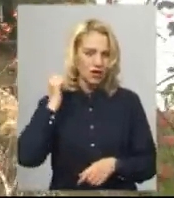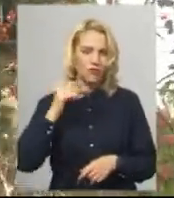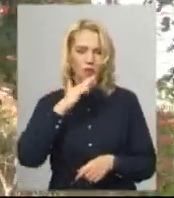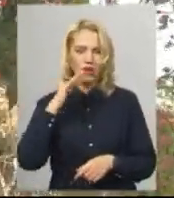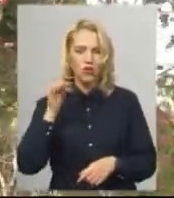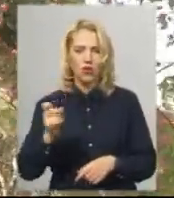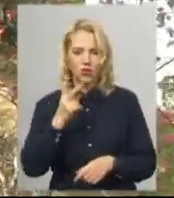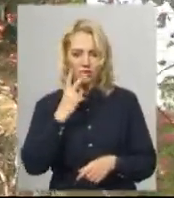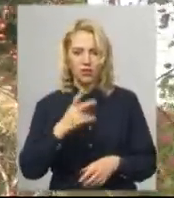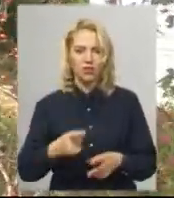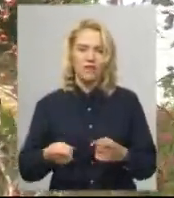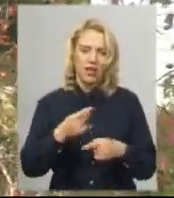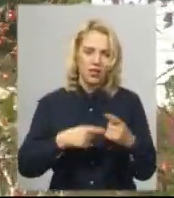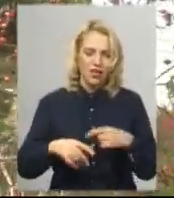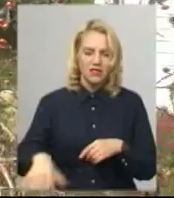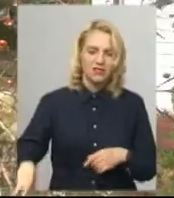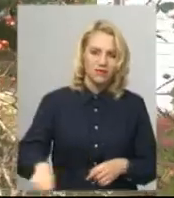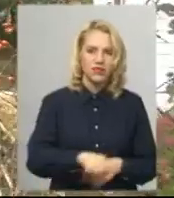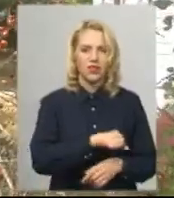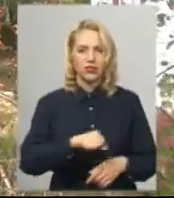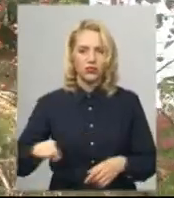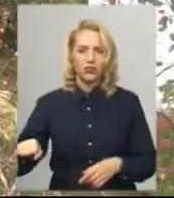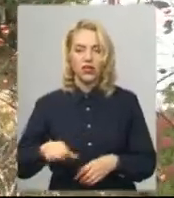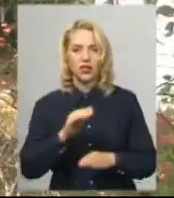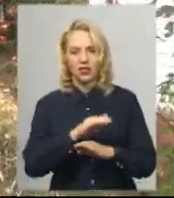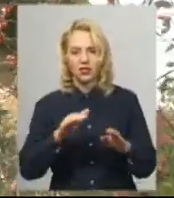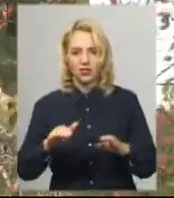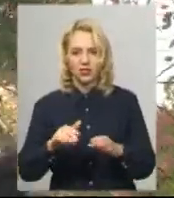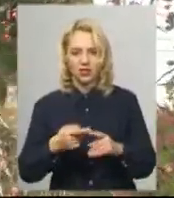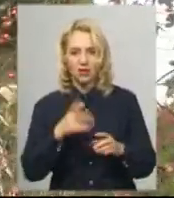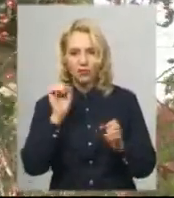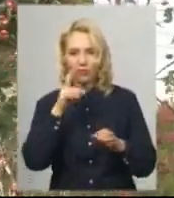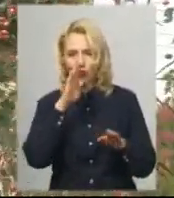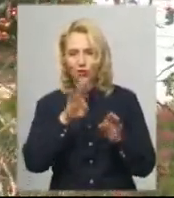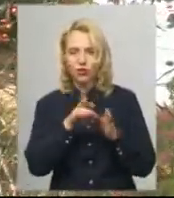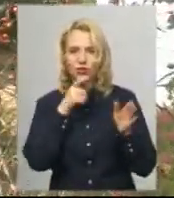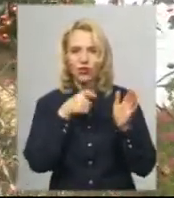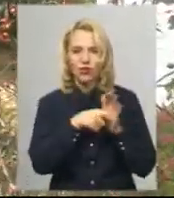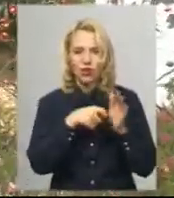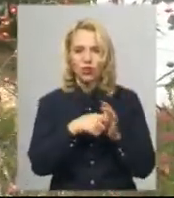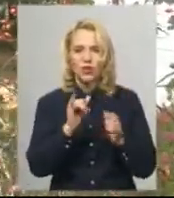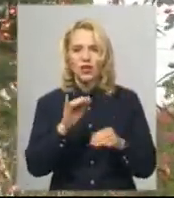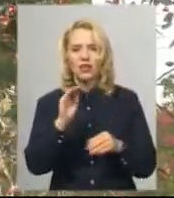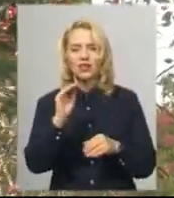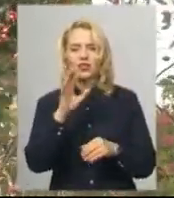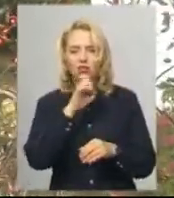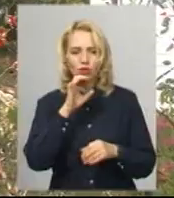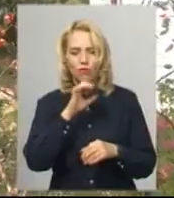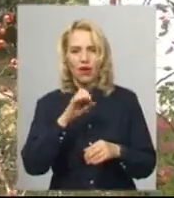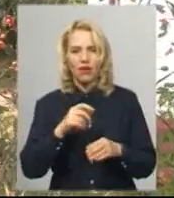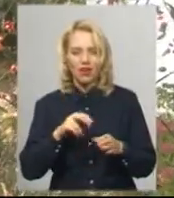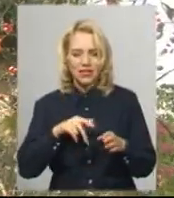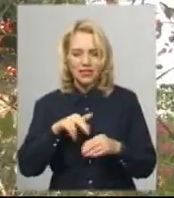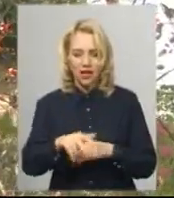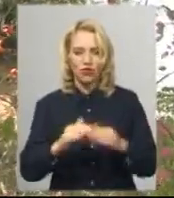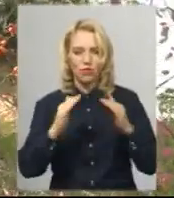декілька разів вертався, вони його знову витягували. Діти, певно, його прикормили, і він з ними разом зайшов до приміщення. В принципі, він агресії